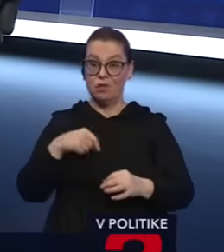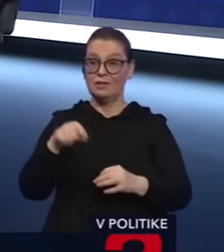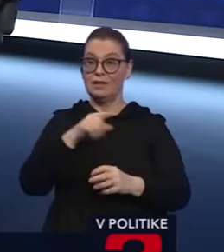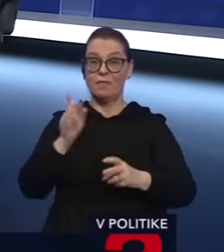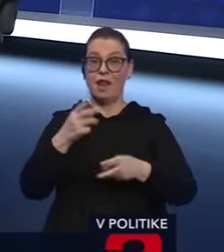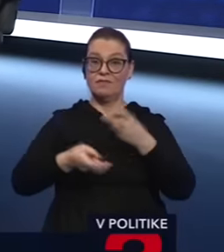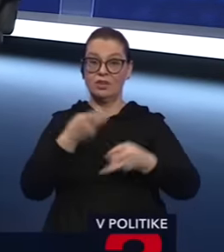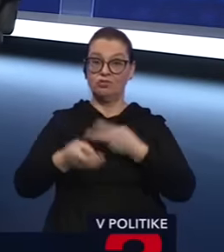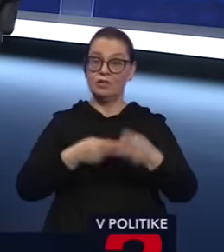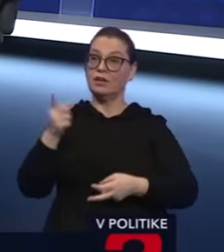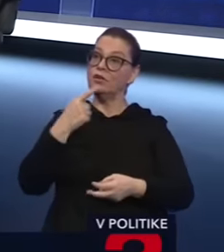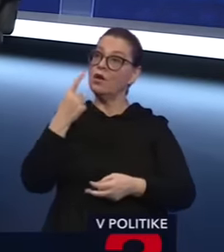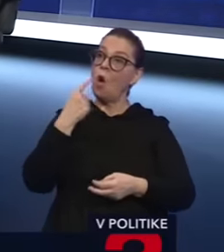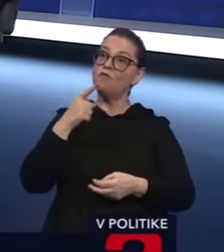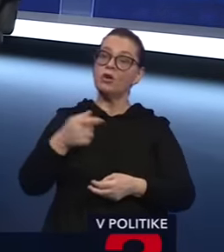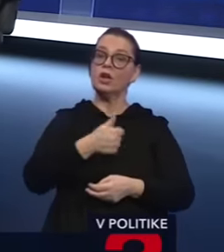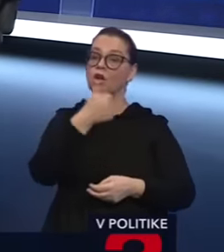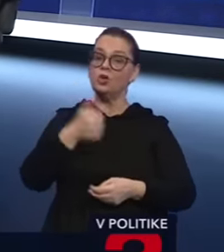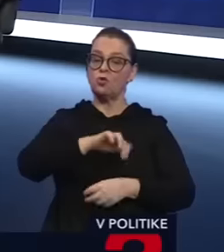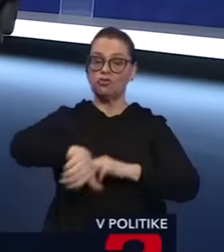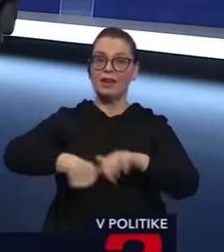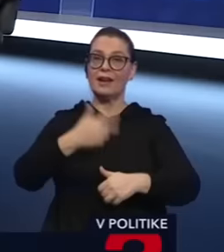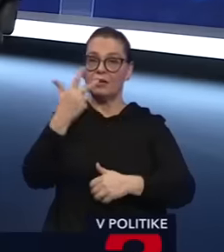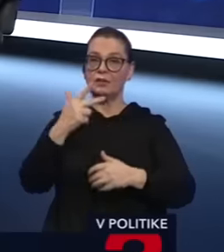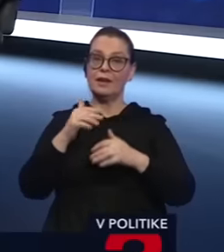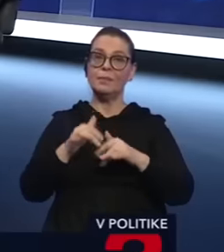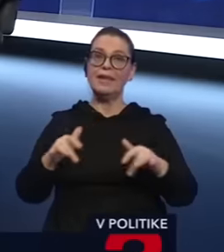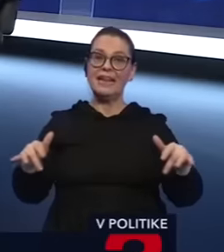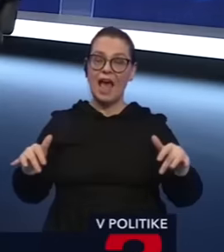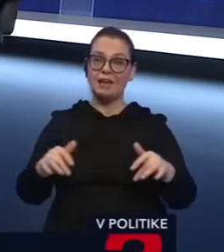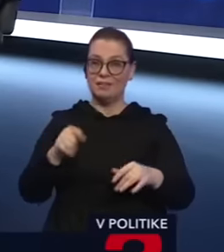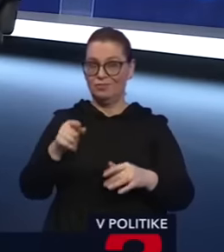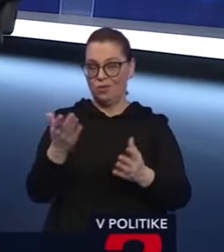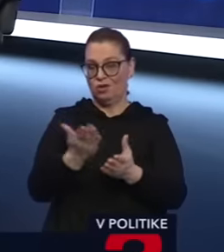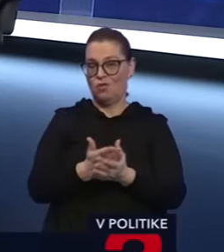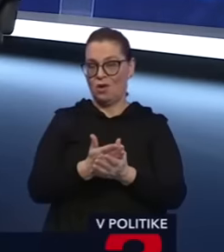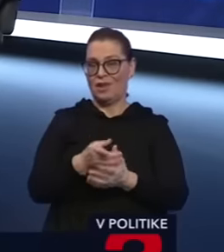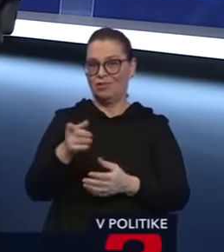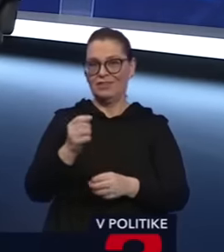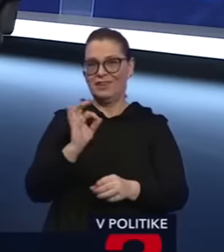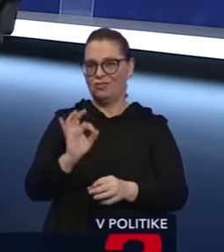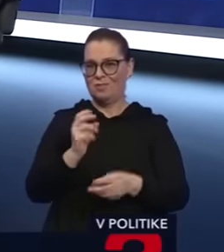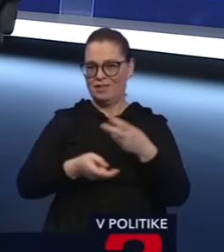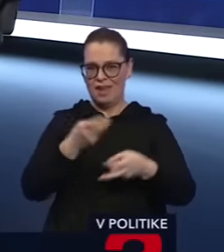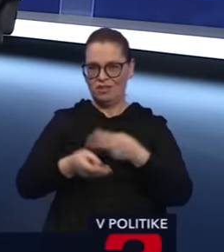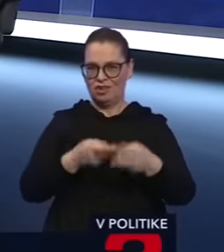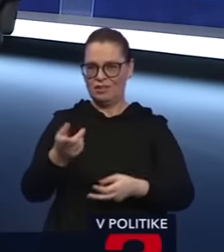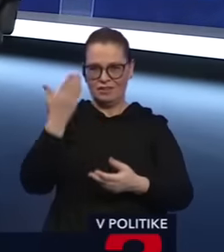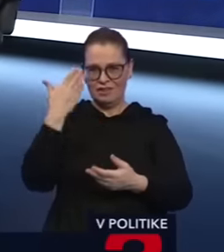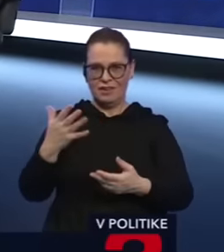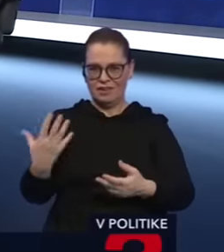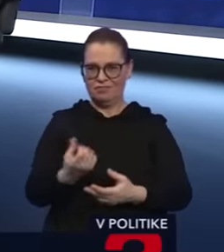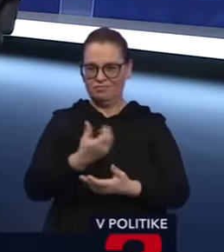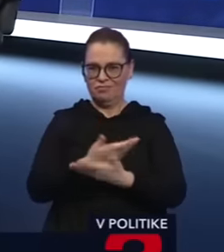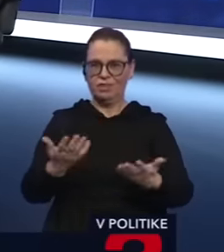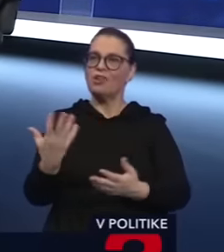tvrdenie, že sa tu kradlo 3 miliardy ročne. Toto je dôkaz toho, že teda ste to asi nerobili dobre, lebo nedokázali ste nič. Našli ste